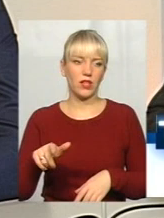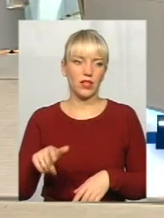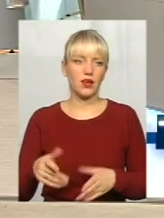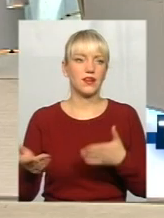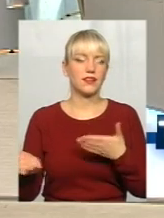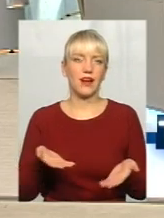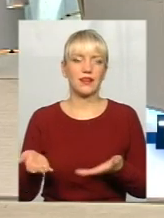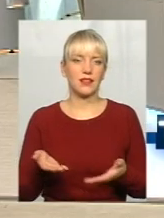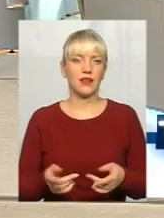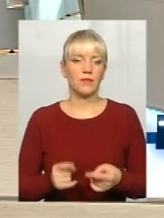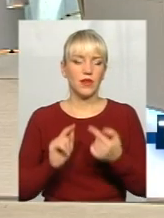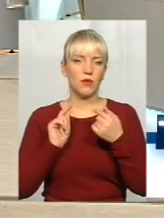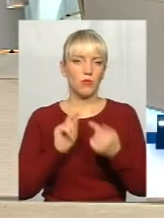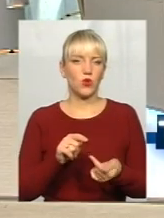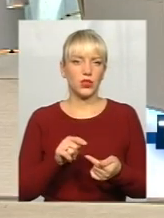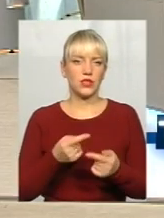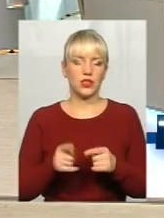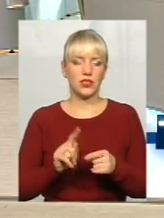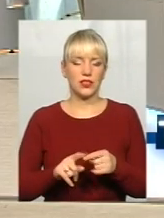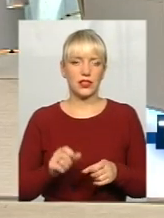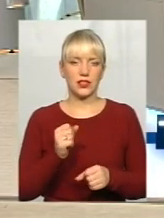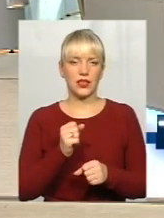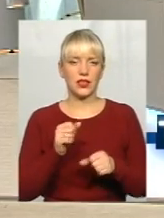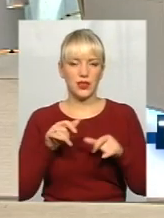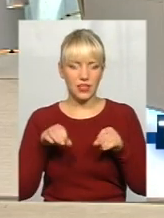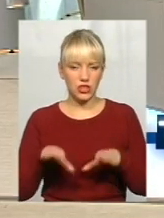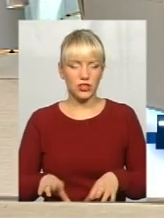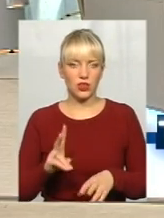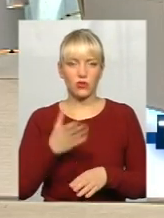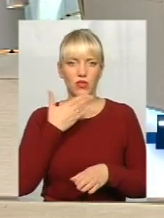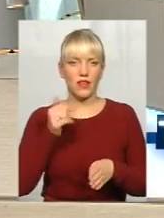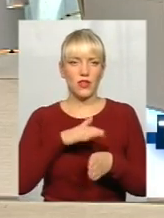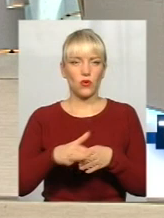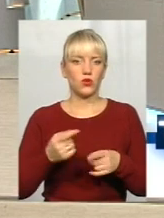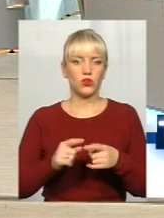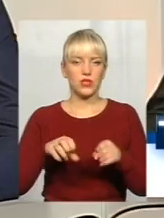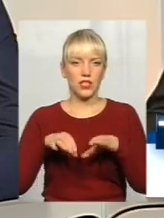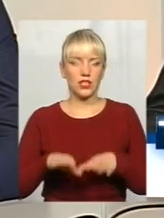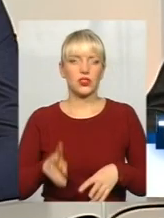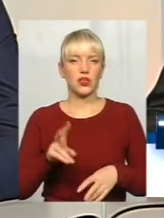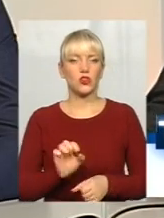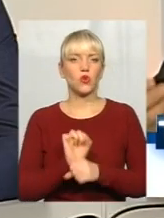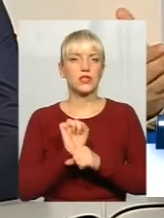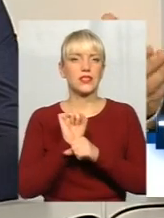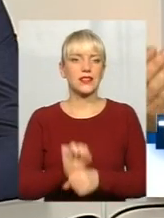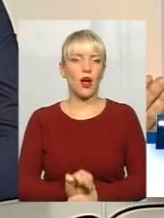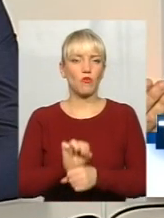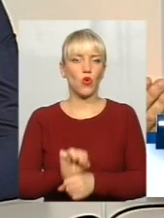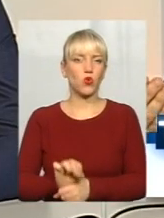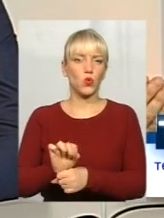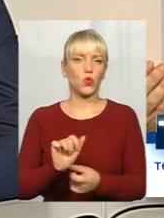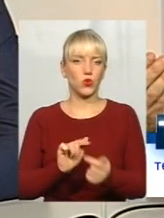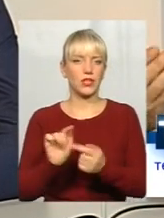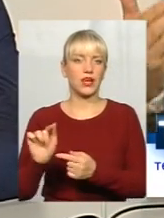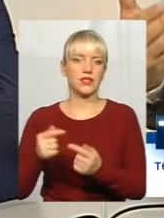протидіють цим рішенням, які не виконують ці рішення, значить, які саботують ці рішення і так далі, краще. Що ми завтра